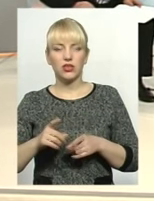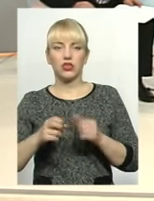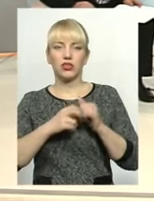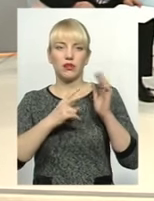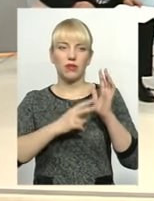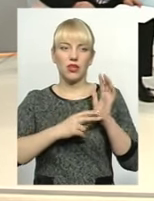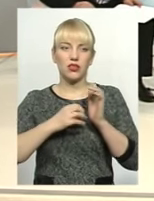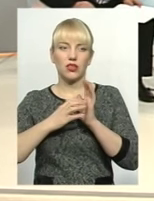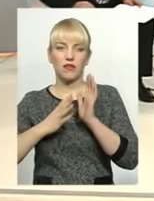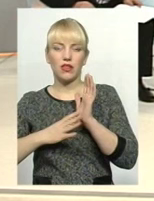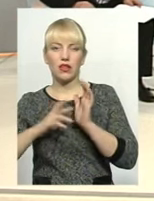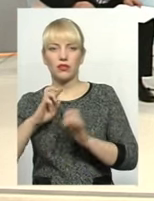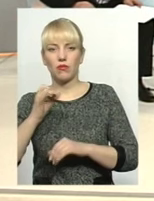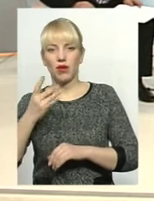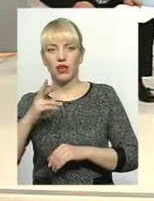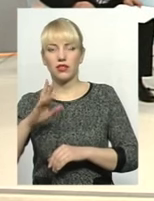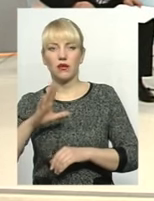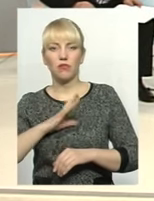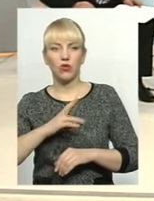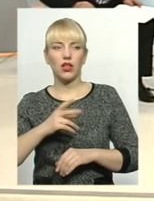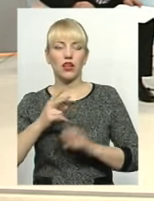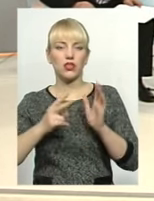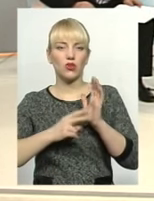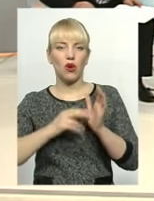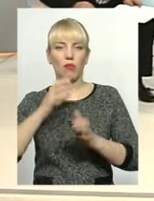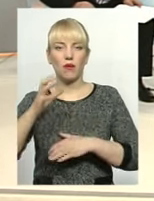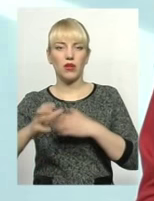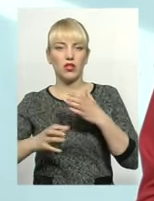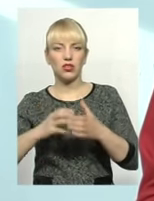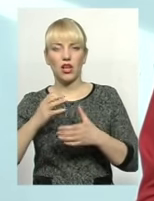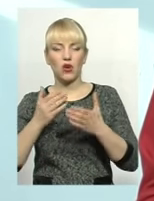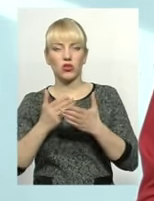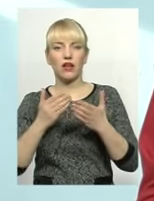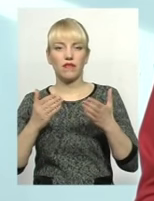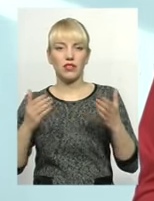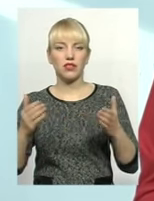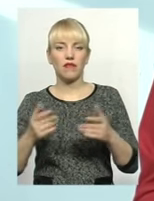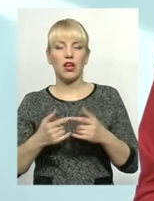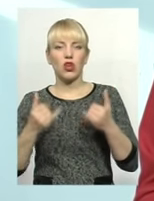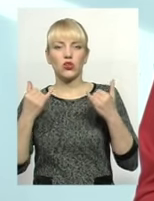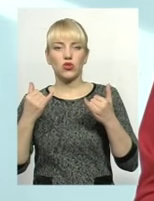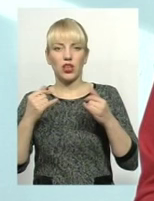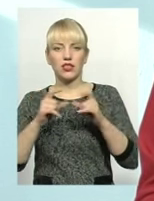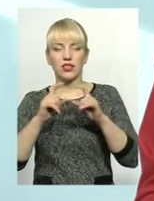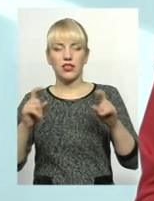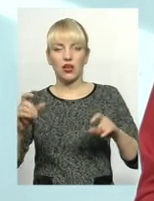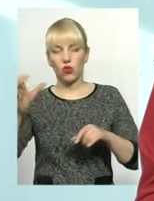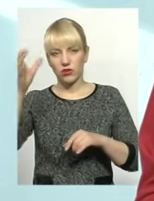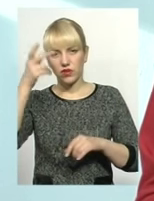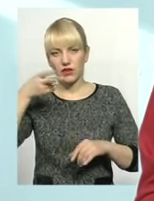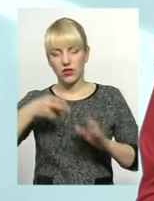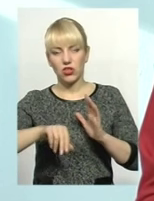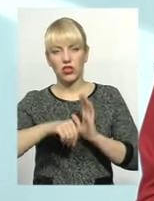березня відбулась сьома міжнародна виставка «Сучасні заклади освіти-2016», де нашу